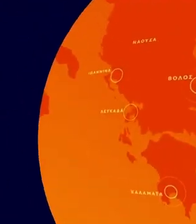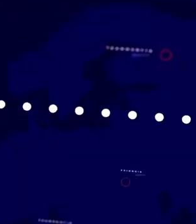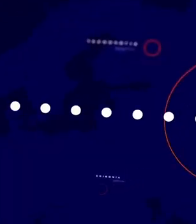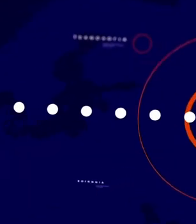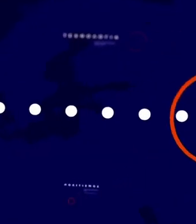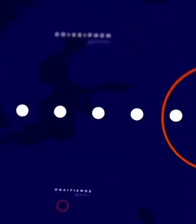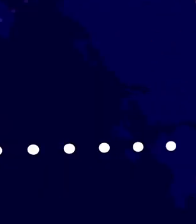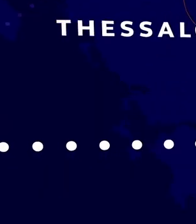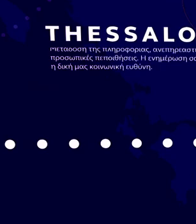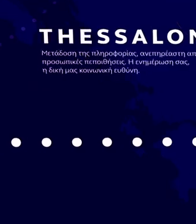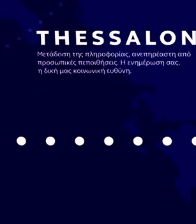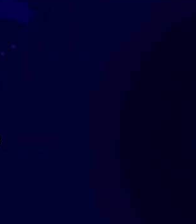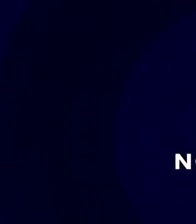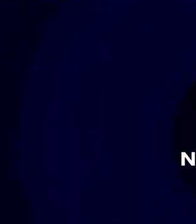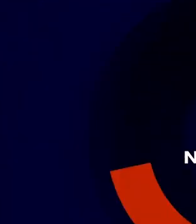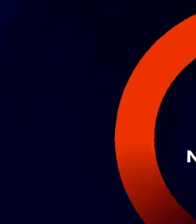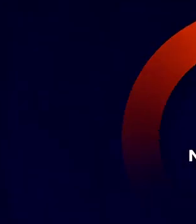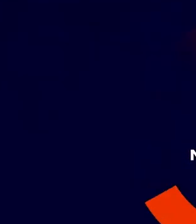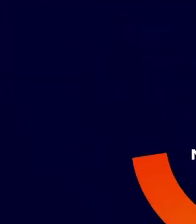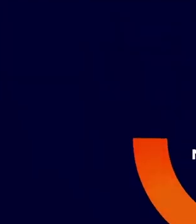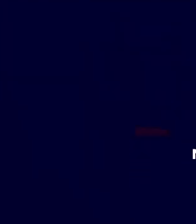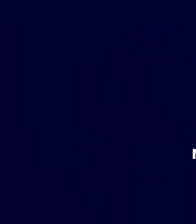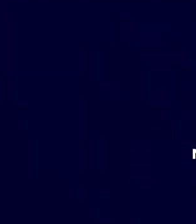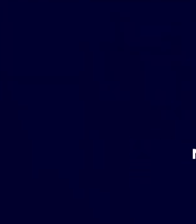Υπότιτλοι AUTHORWAVE Υπότιτλοι